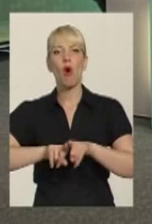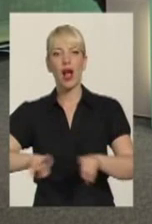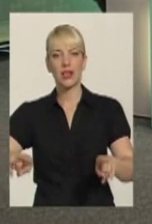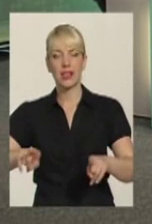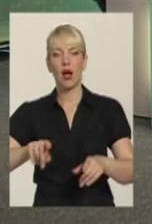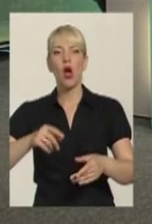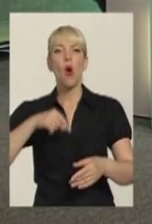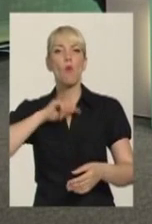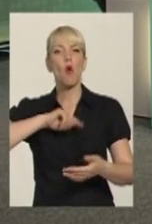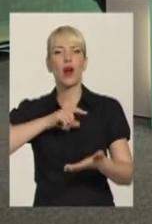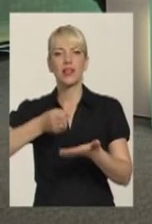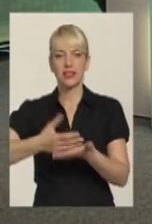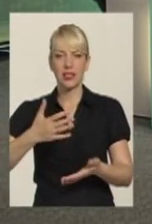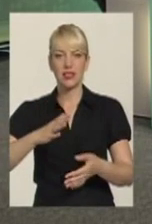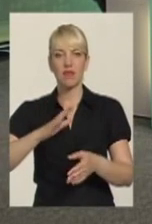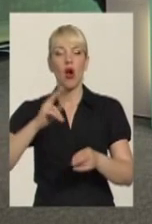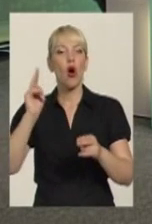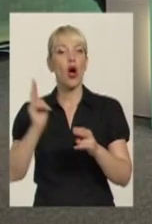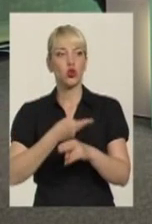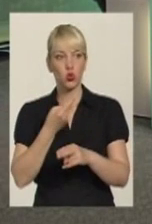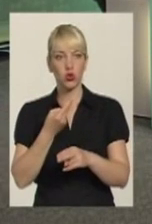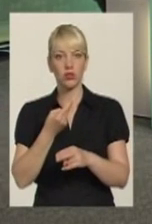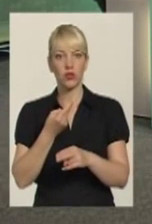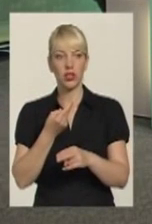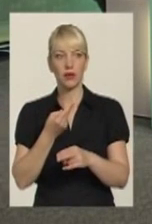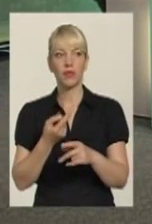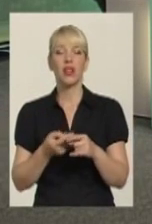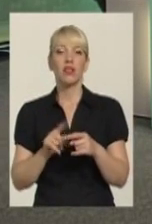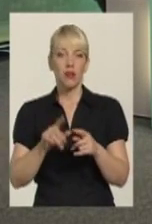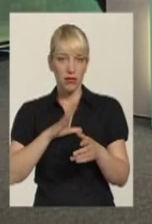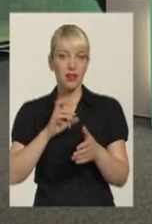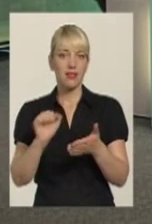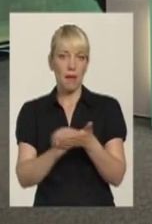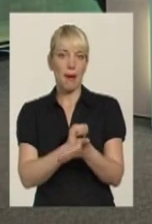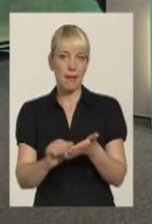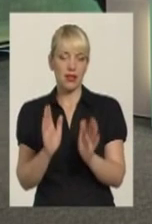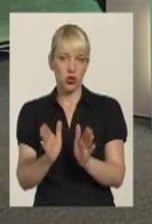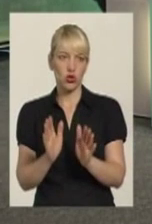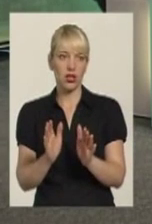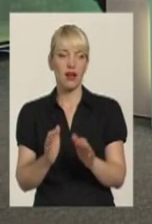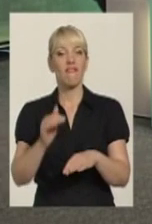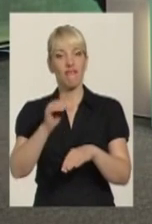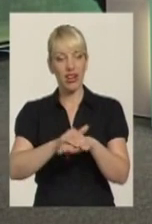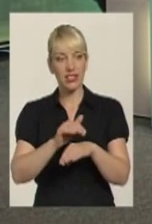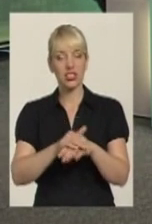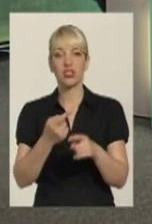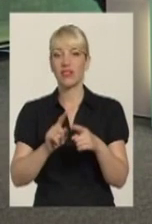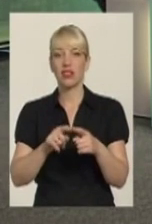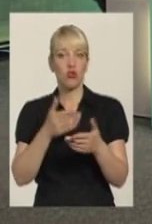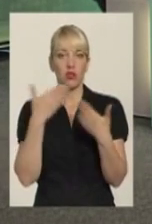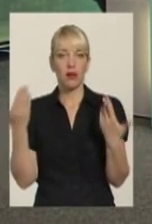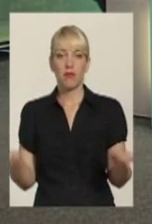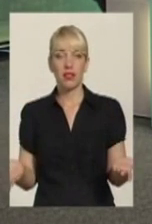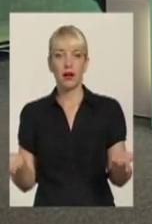цінності відсувала. Фактично, вона була лише на папері, так? Я маю ввідомо, фактично, вона відсувала.